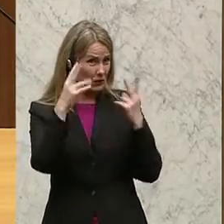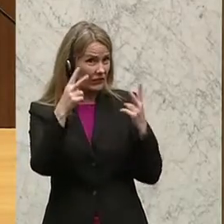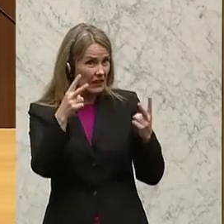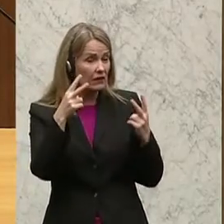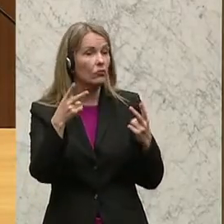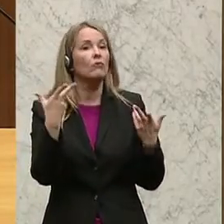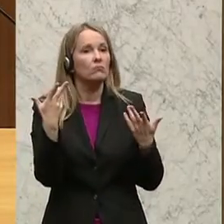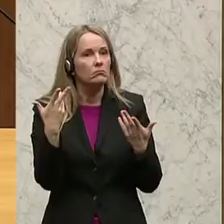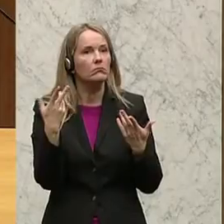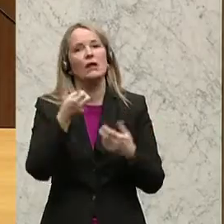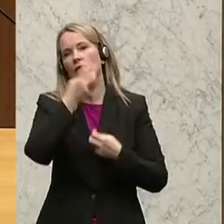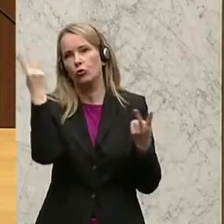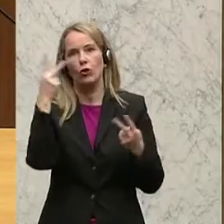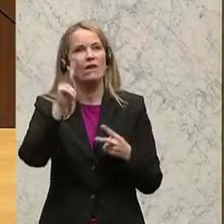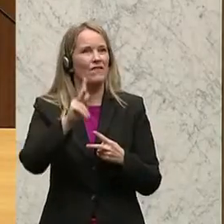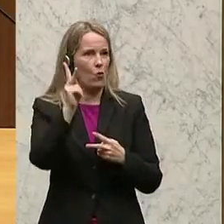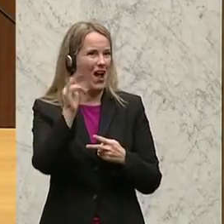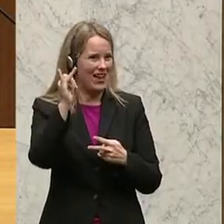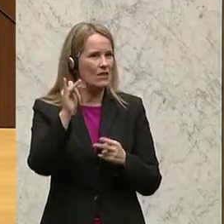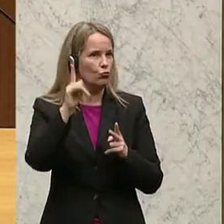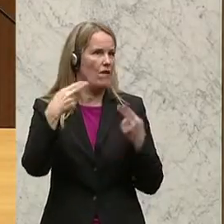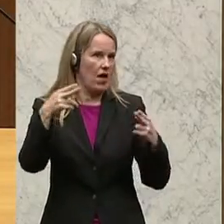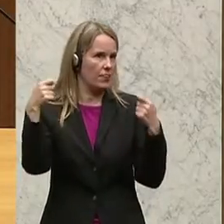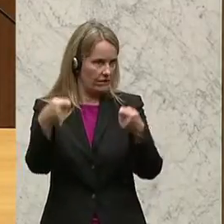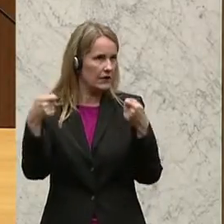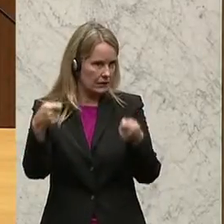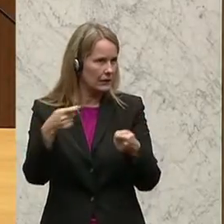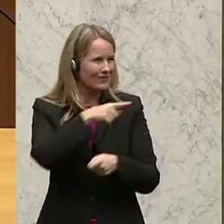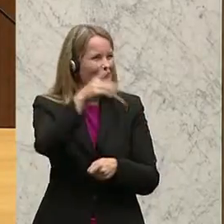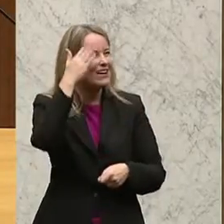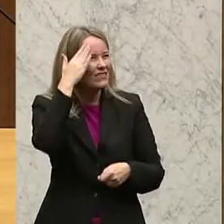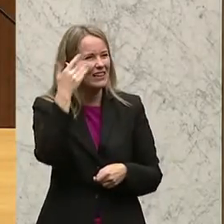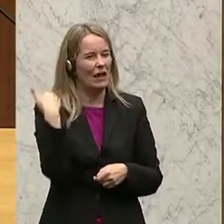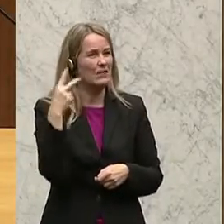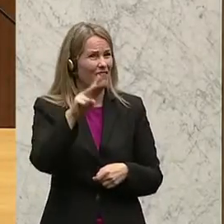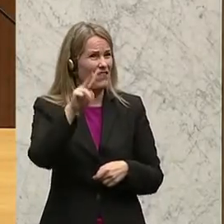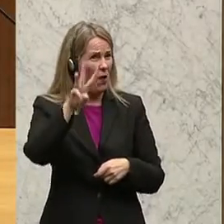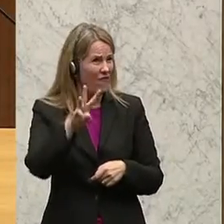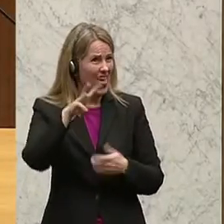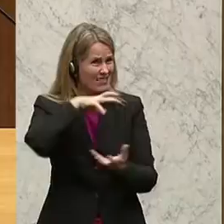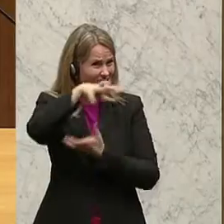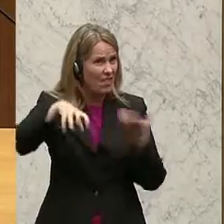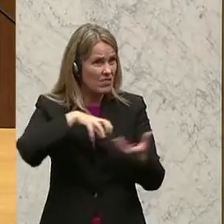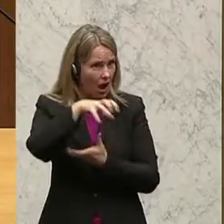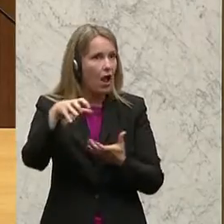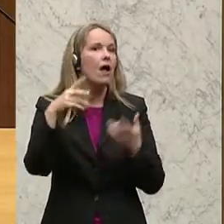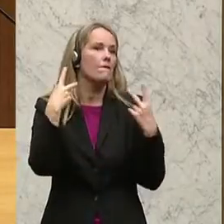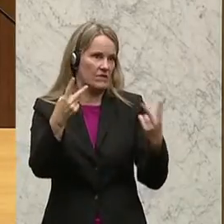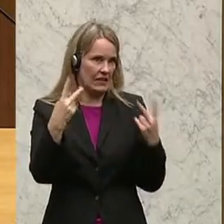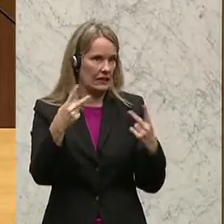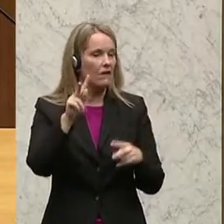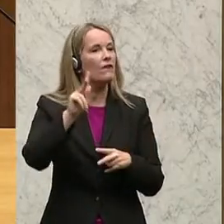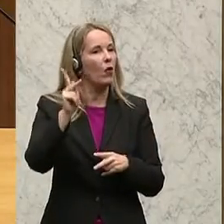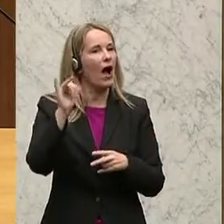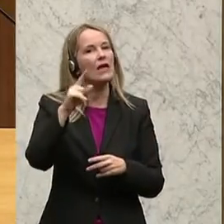natürlich die Finanzierung des VKI. Weil Sie wissen, beim VW-Skandal haben wir bemerkt, wie wichtig es ist, dass die VKI eine